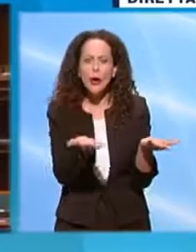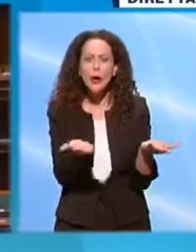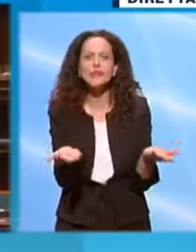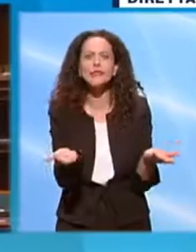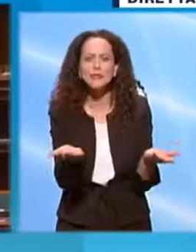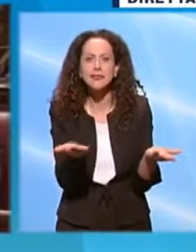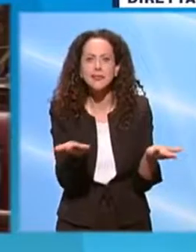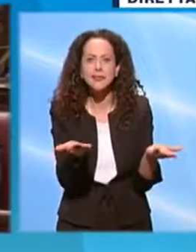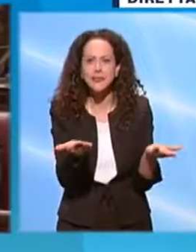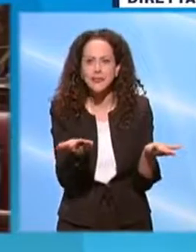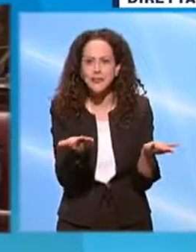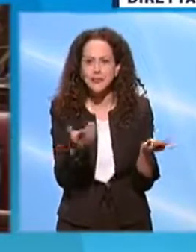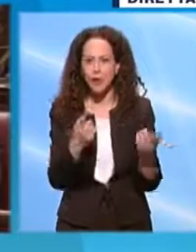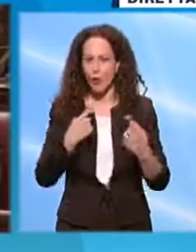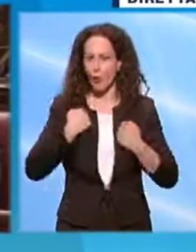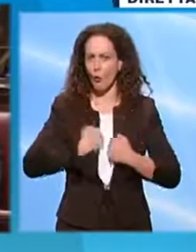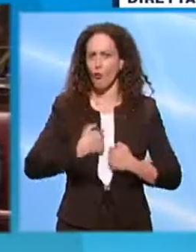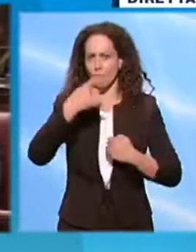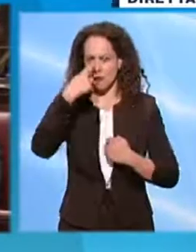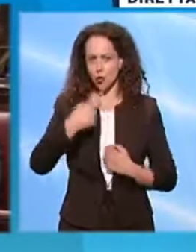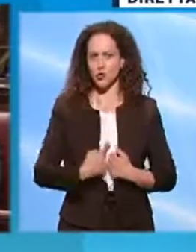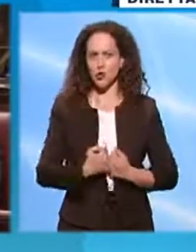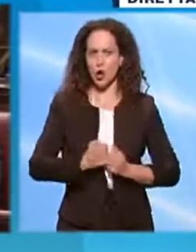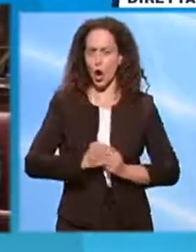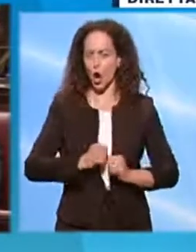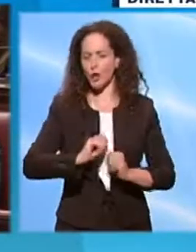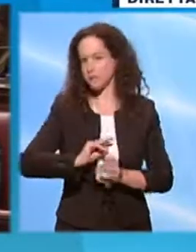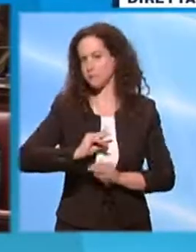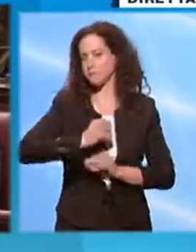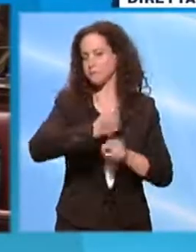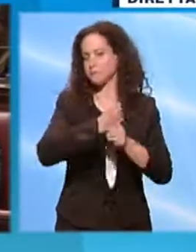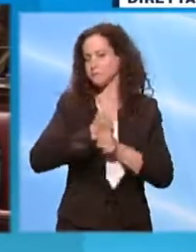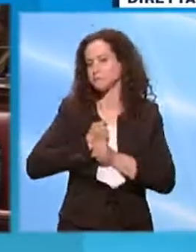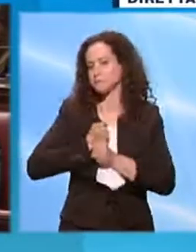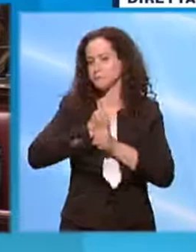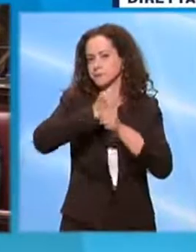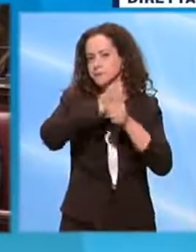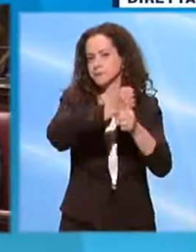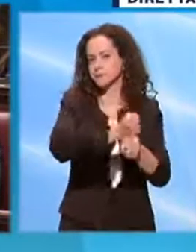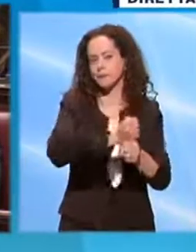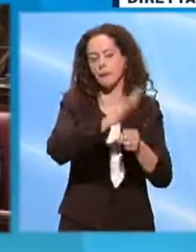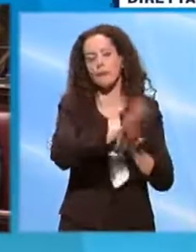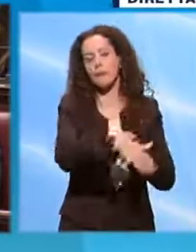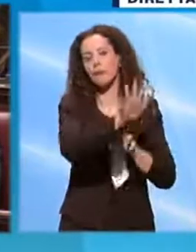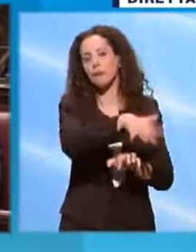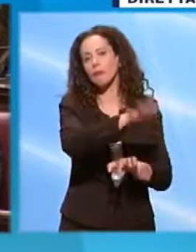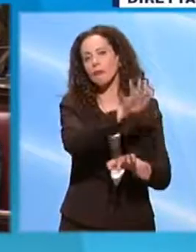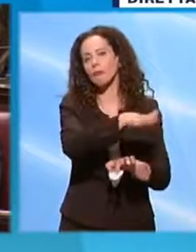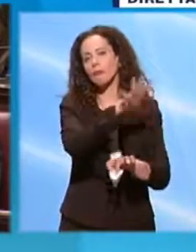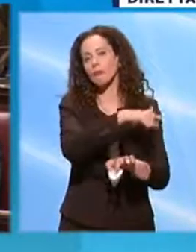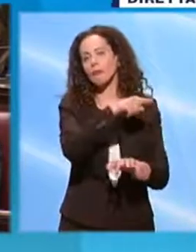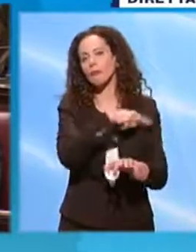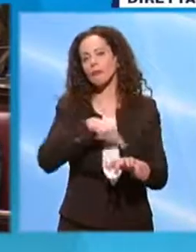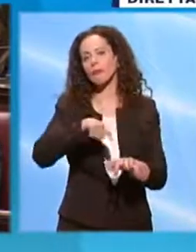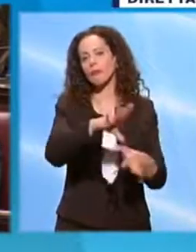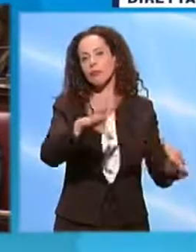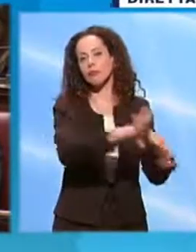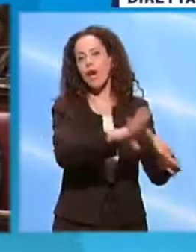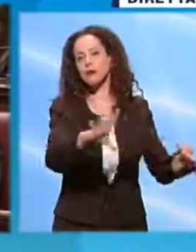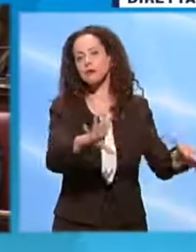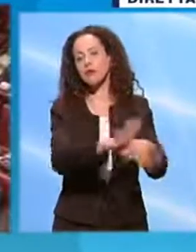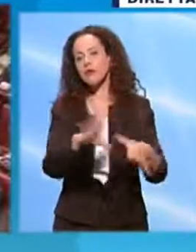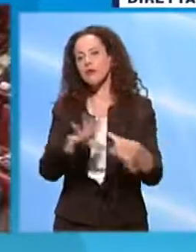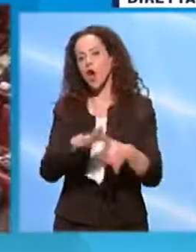in cui abdicate le vostre funzioni e consegnate le vostre funzioni a pletore di esperti e di task force.